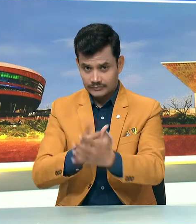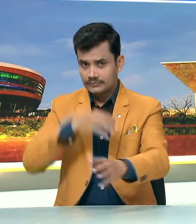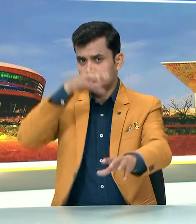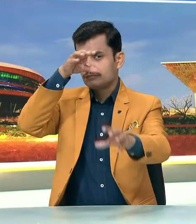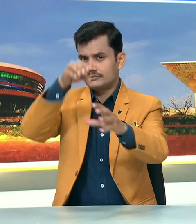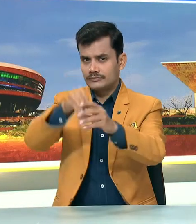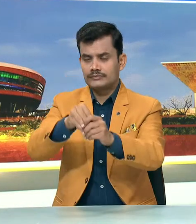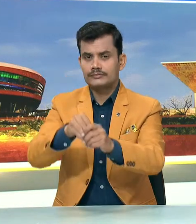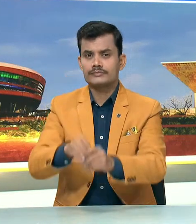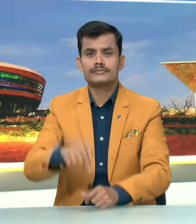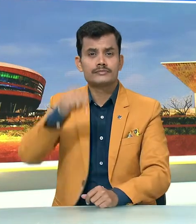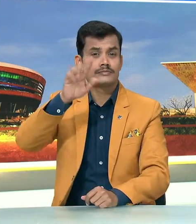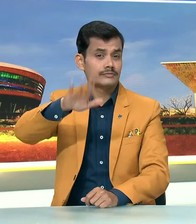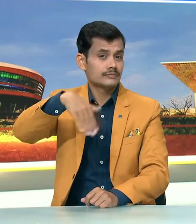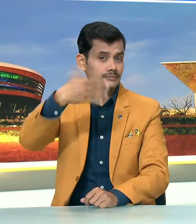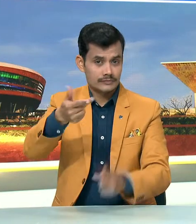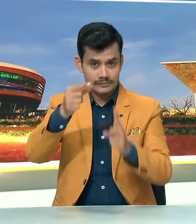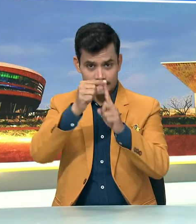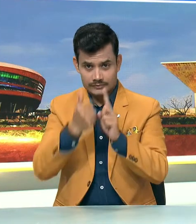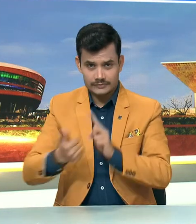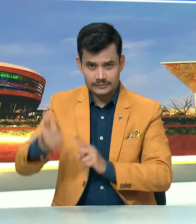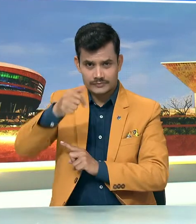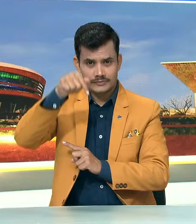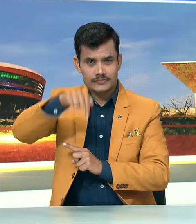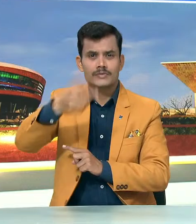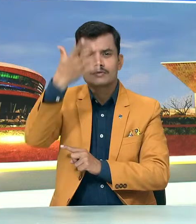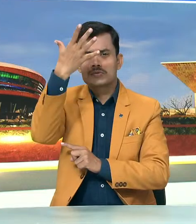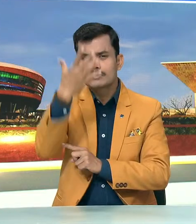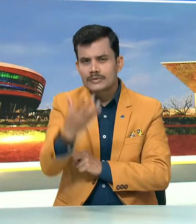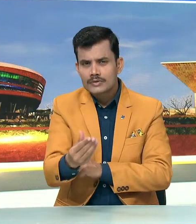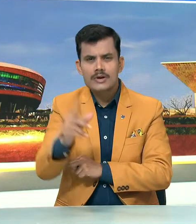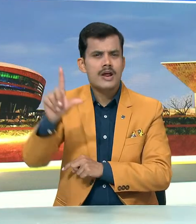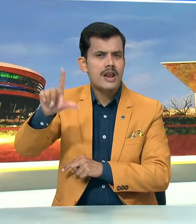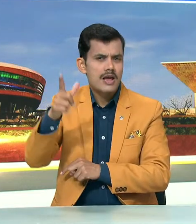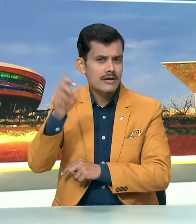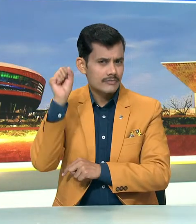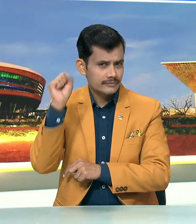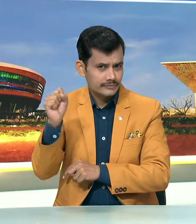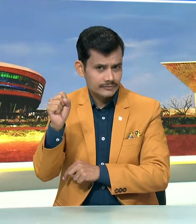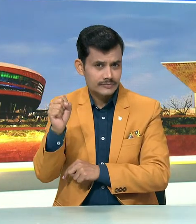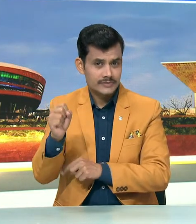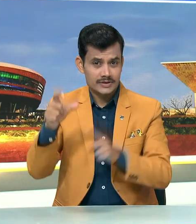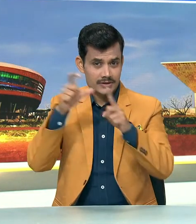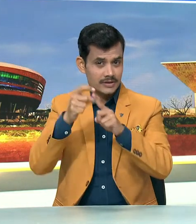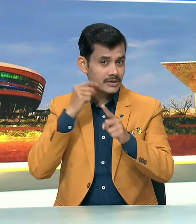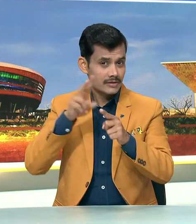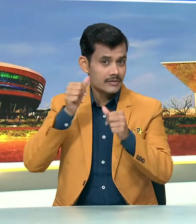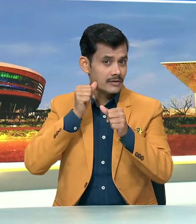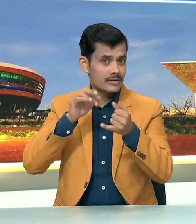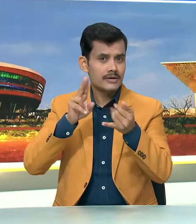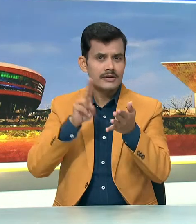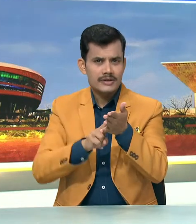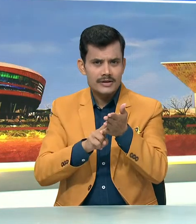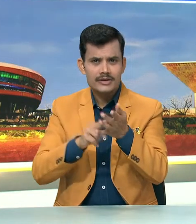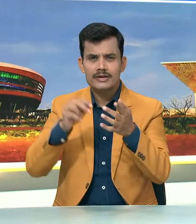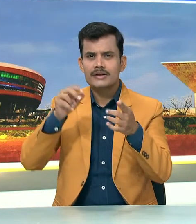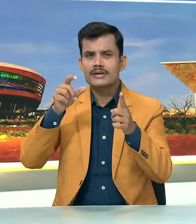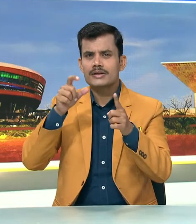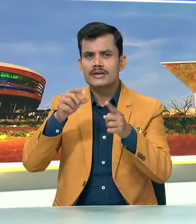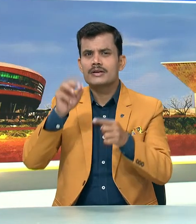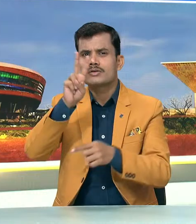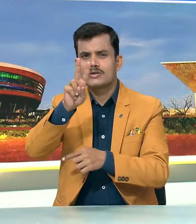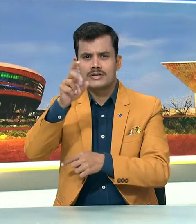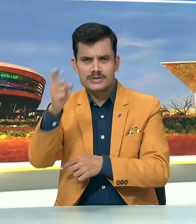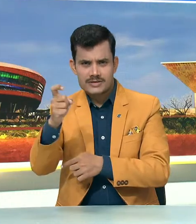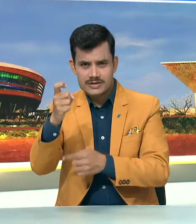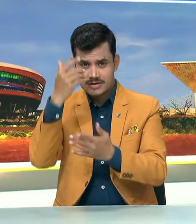समारोह में शामिल होंगी। इसके बाद राश्ट्रपती आज शाम लखनव में डिवाइन हाथ फाउंडीशन इंडिया के 27